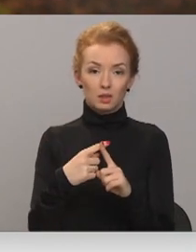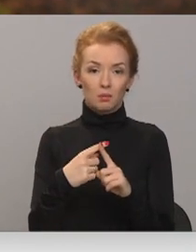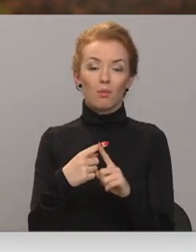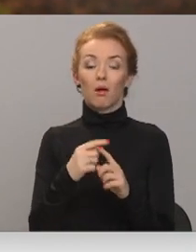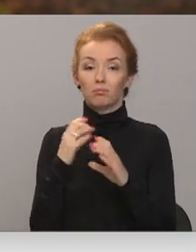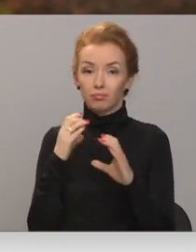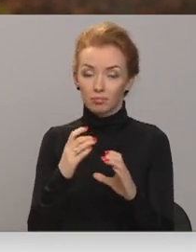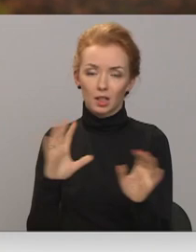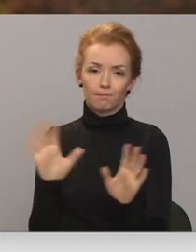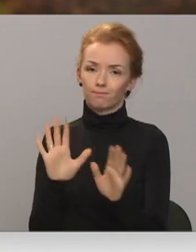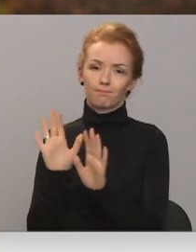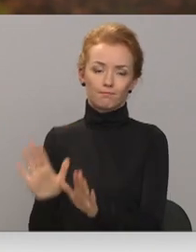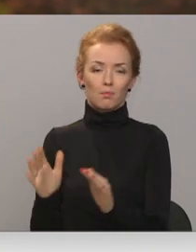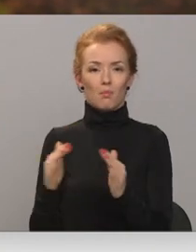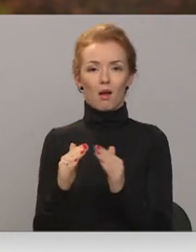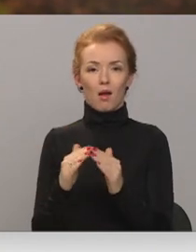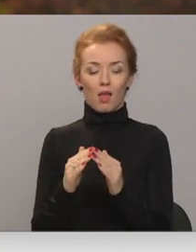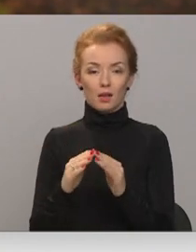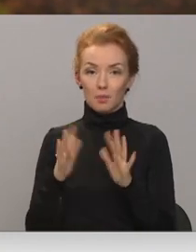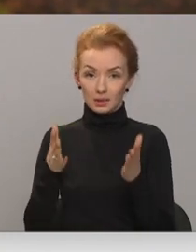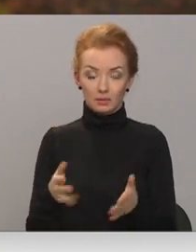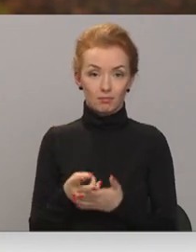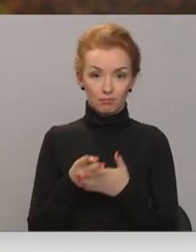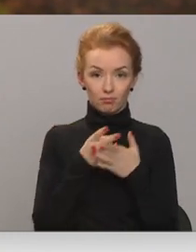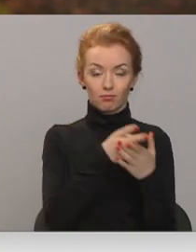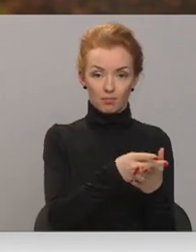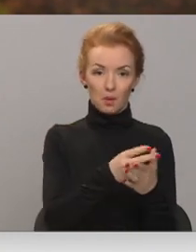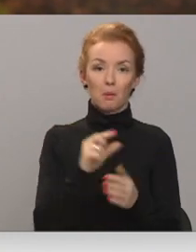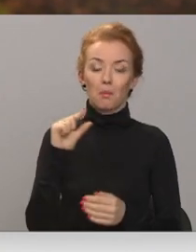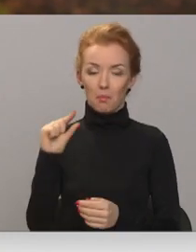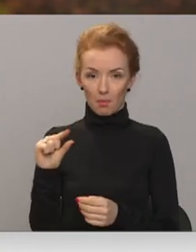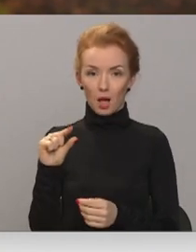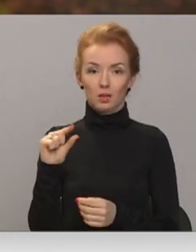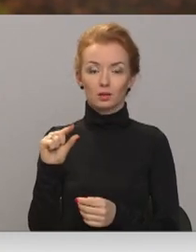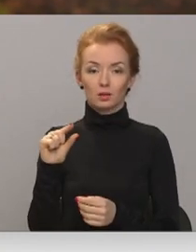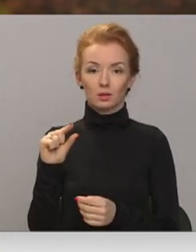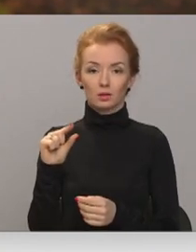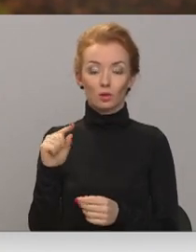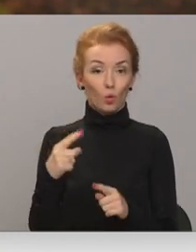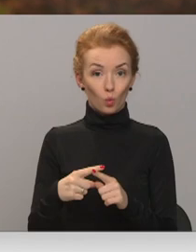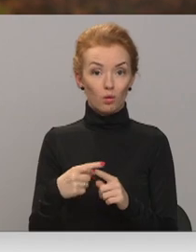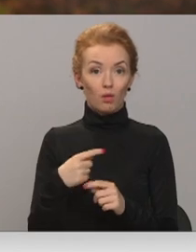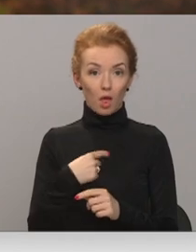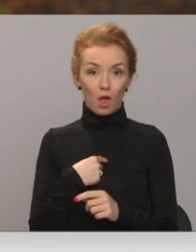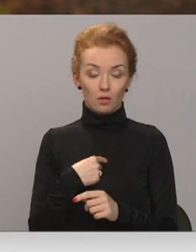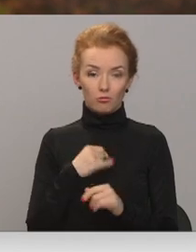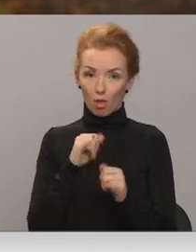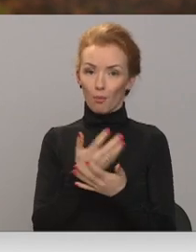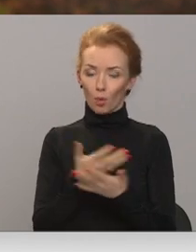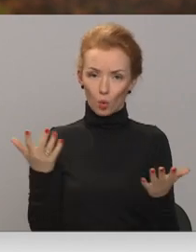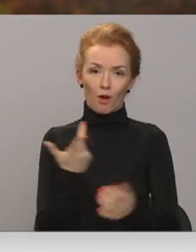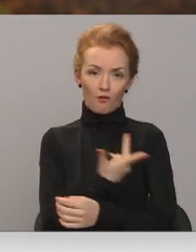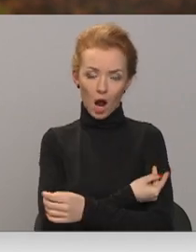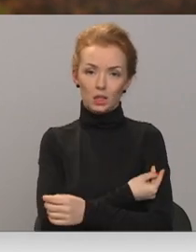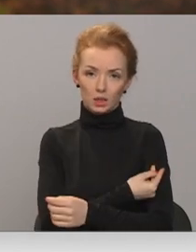mājās. Tā kā stacionēto ir maz un es jebkura vakcīnai